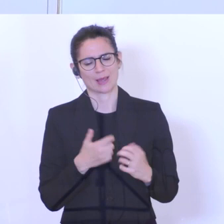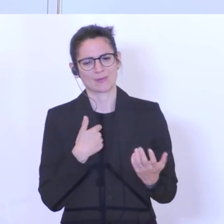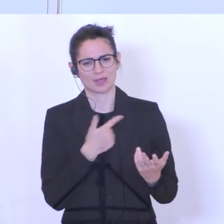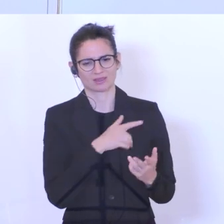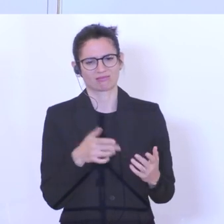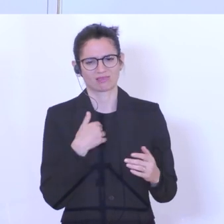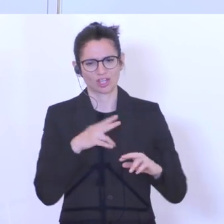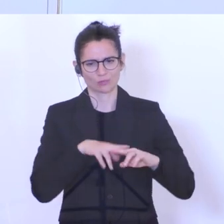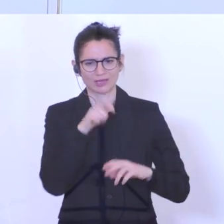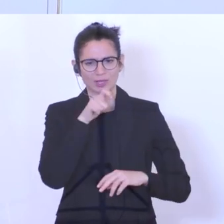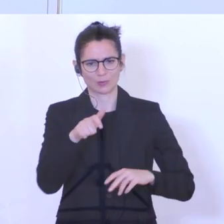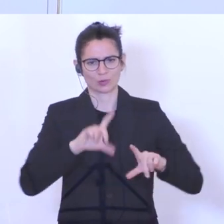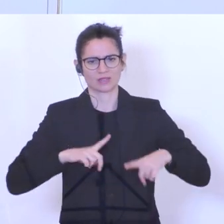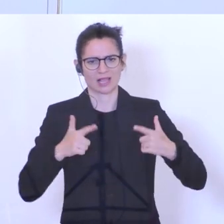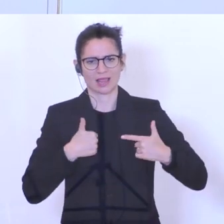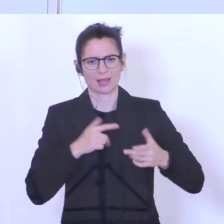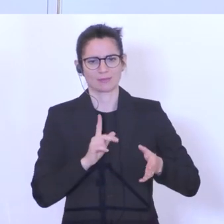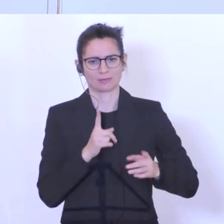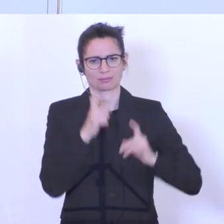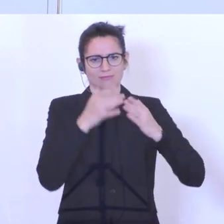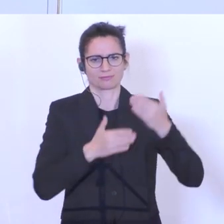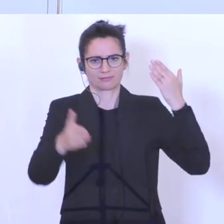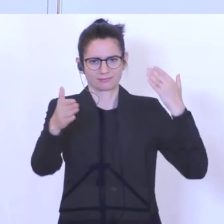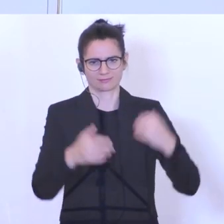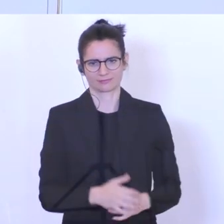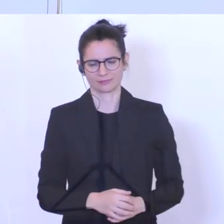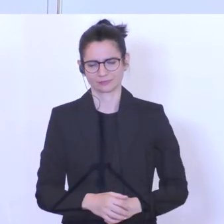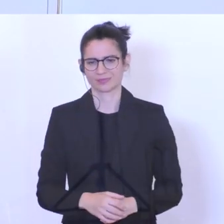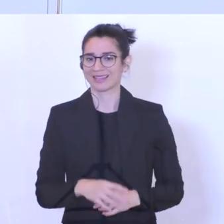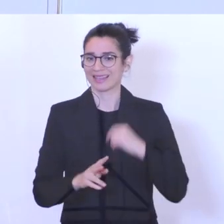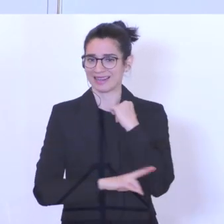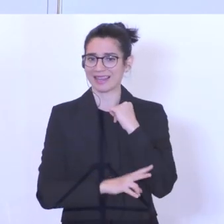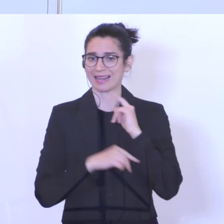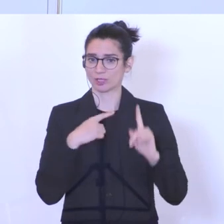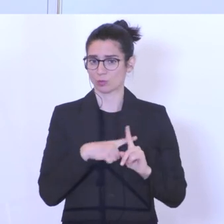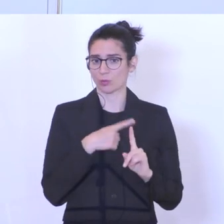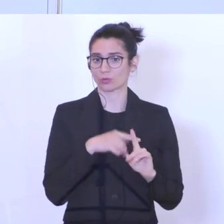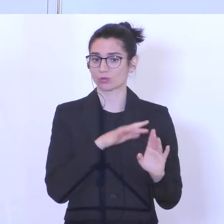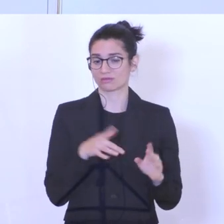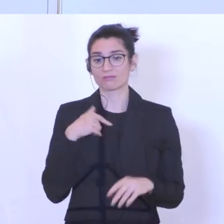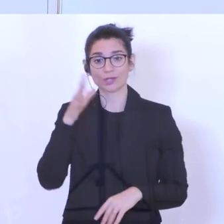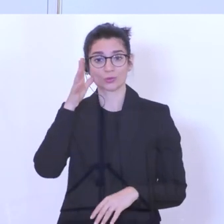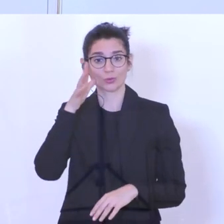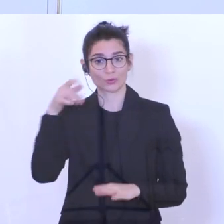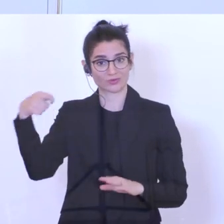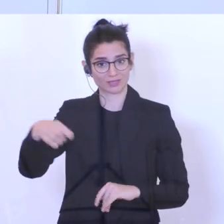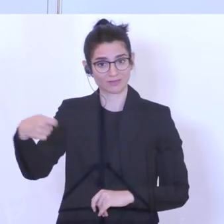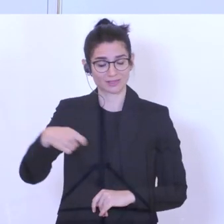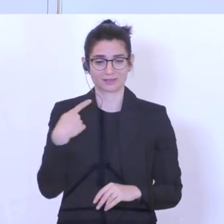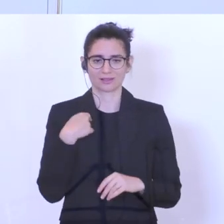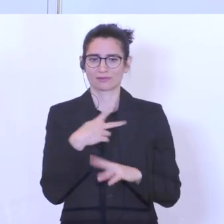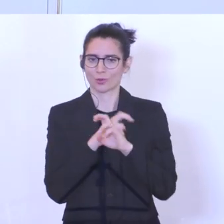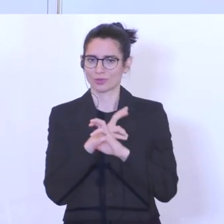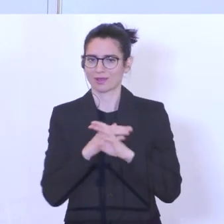in ihr berufliches Leben. Dieser Lehrlingsbonus ist eine Investition in die Zukunft, in die Zukunft der jungen Menschen in